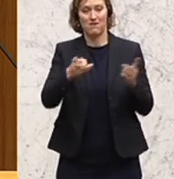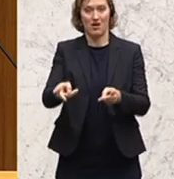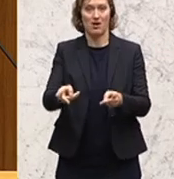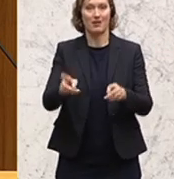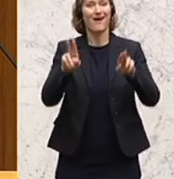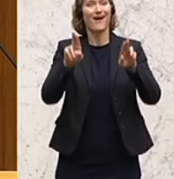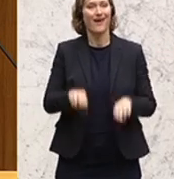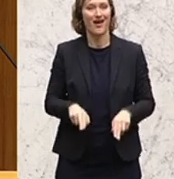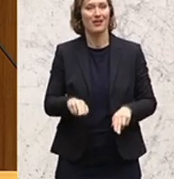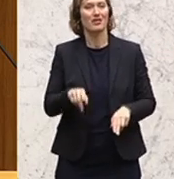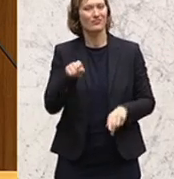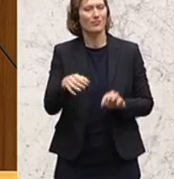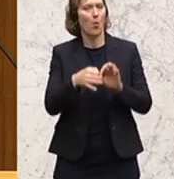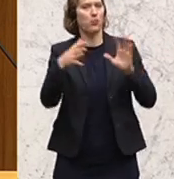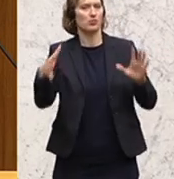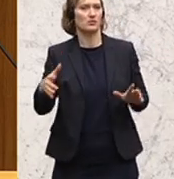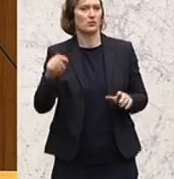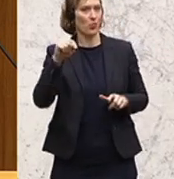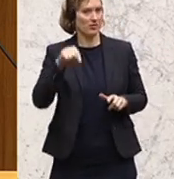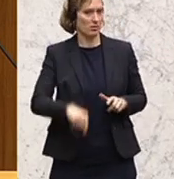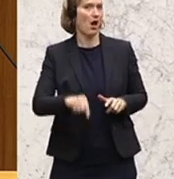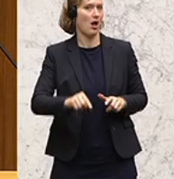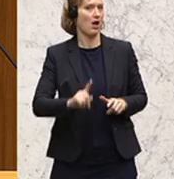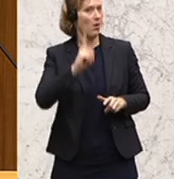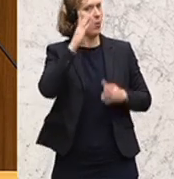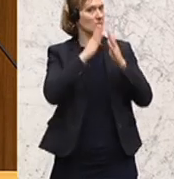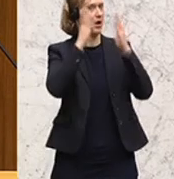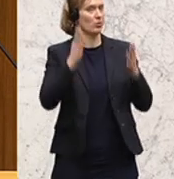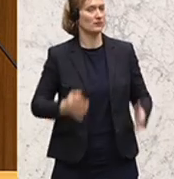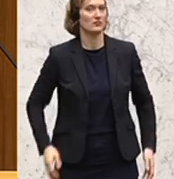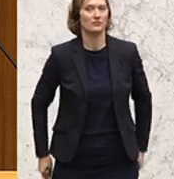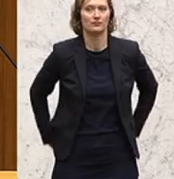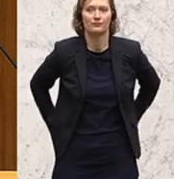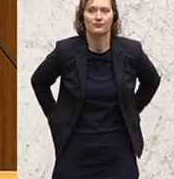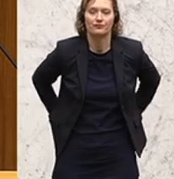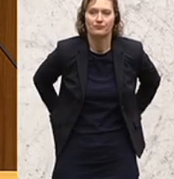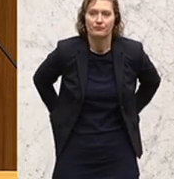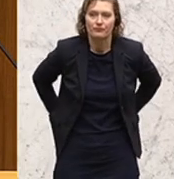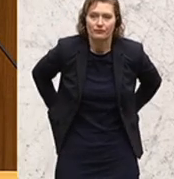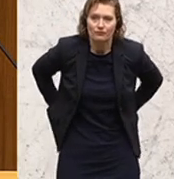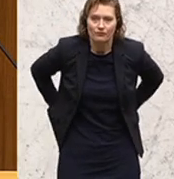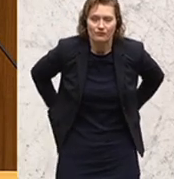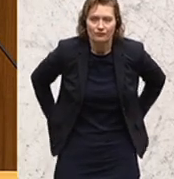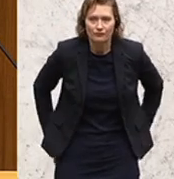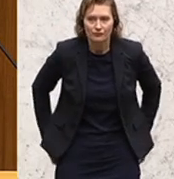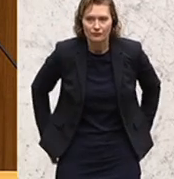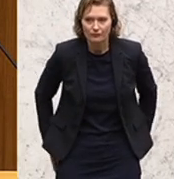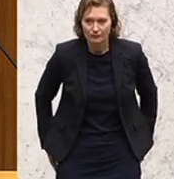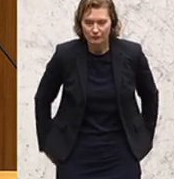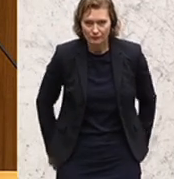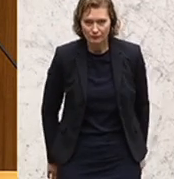Rechten für die Opposition in diesem Hohen Haus. Und die Chefredakteurin des Standard,